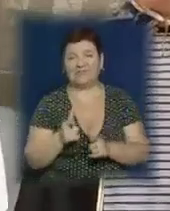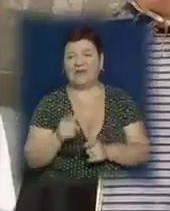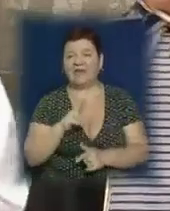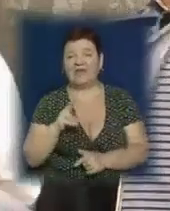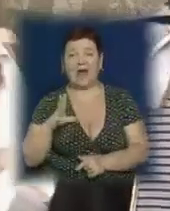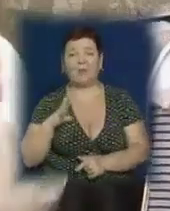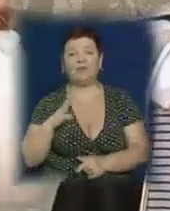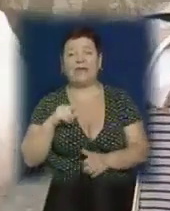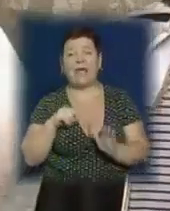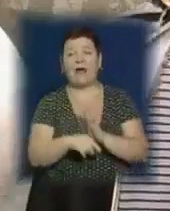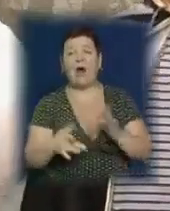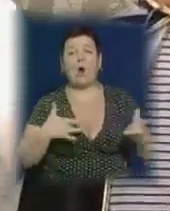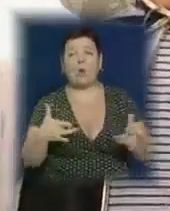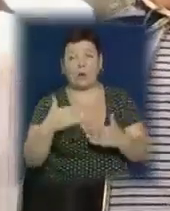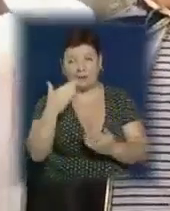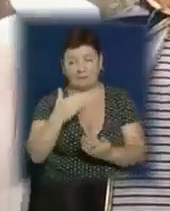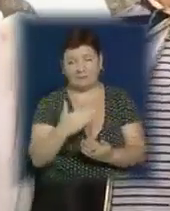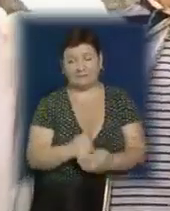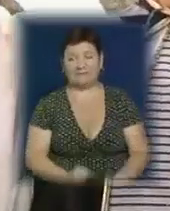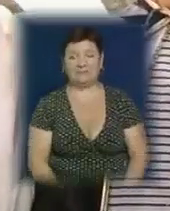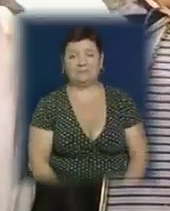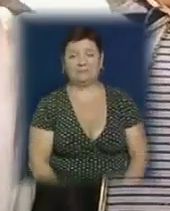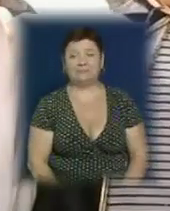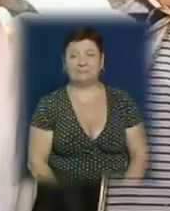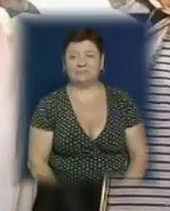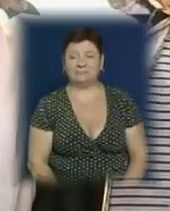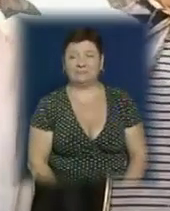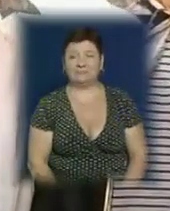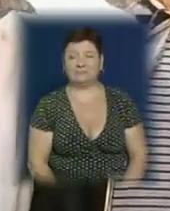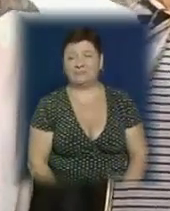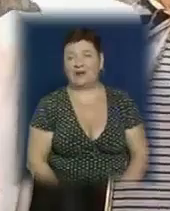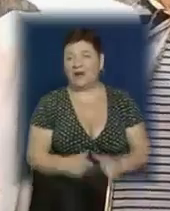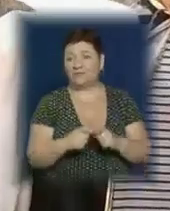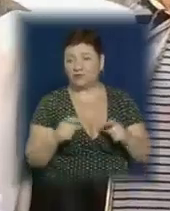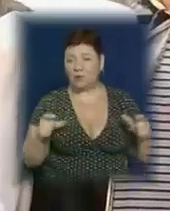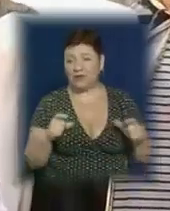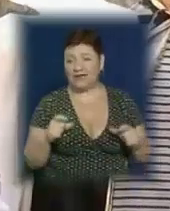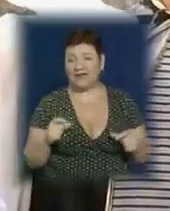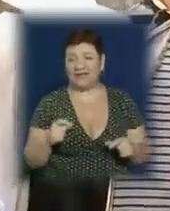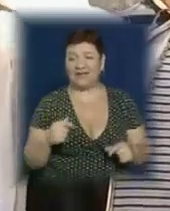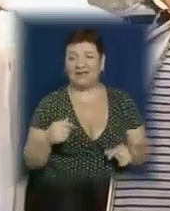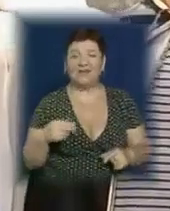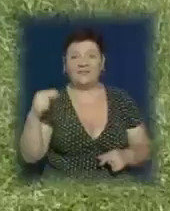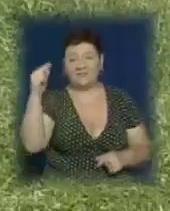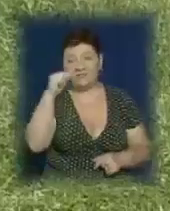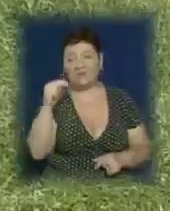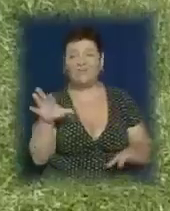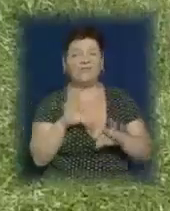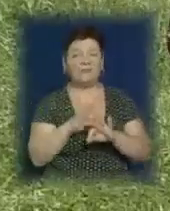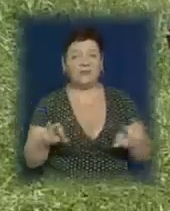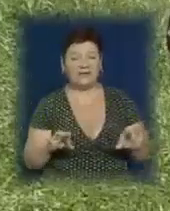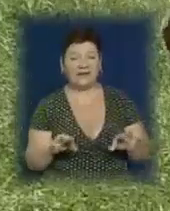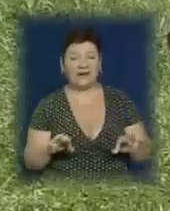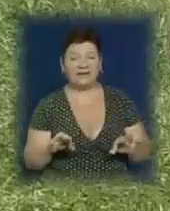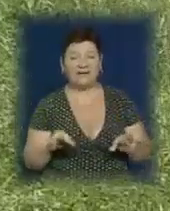яка буде в мене роль. Ти хотів бути чортом? Так. А що в школі теж тільки шкода? Ні. Я в школі підмінник. Аби п